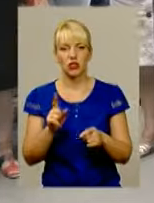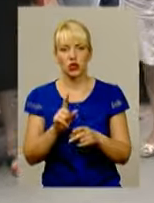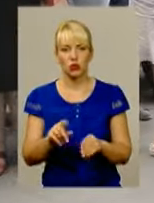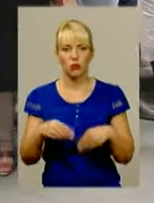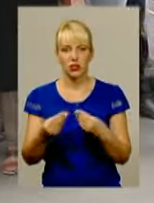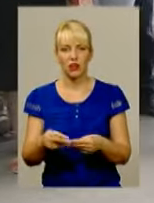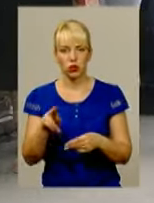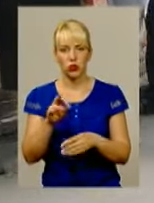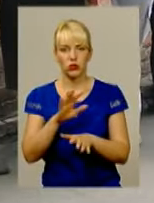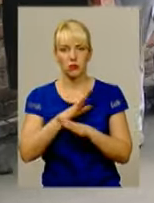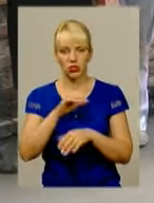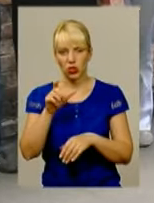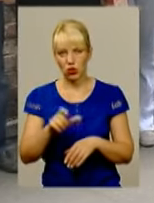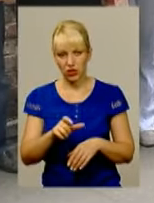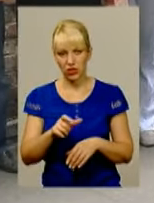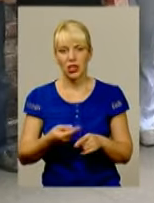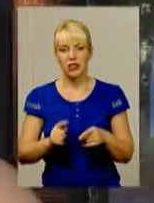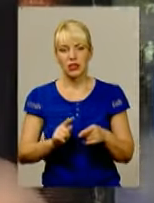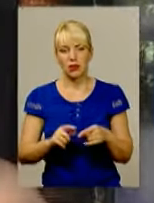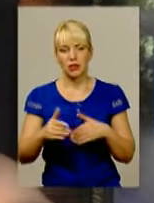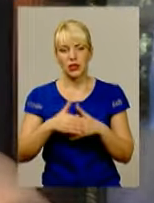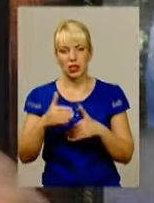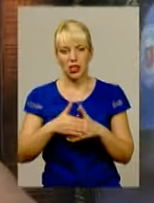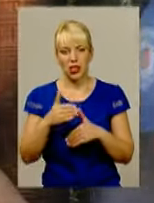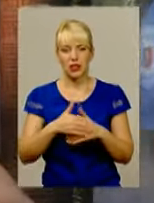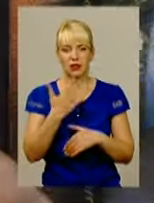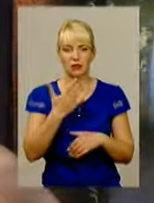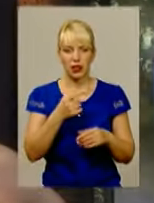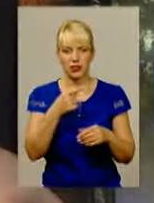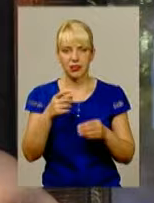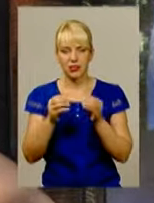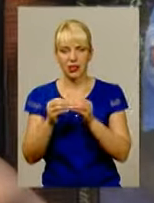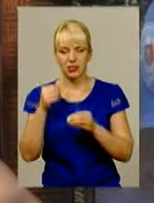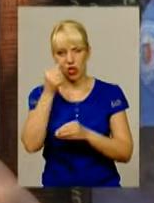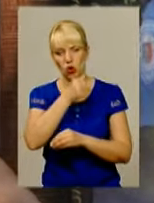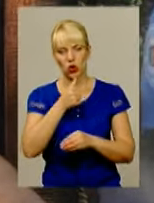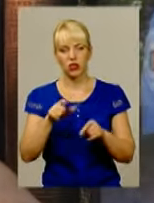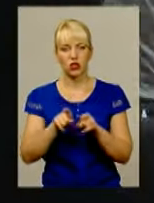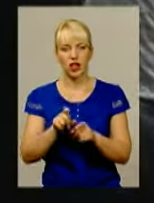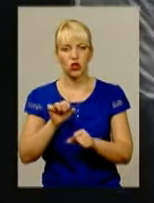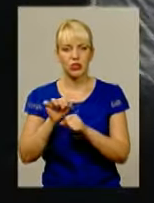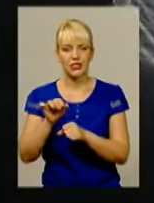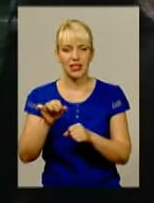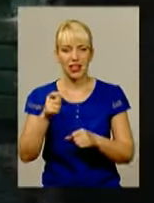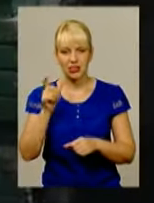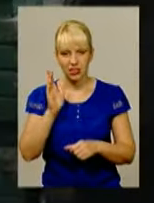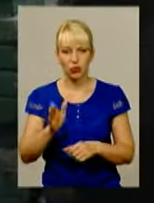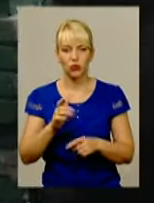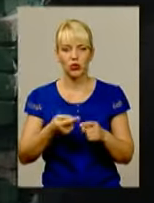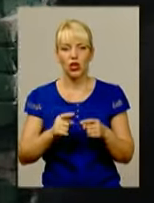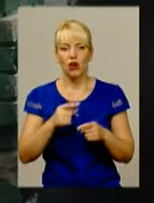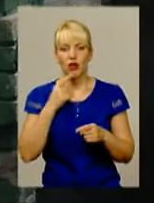передбачене покарання у вигляді позбавлення волі строком від 5 до 10 років. Окрім того, захисник клопотатиме про звинувачення у